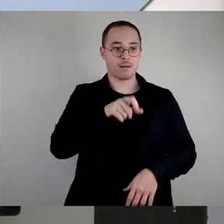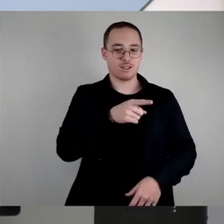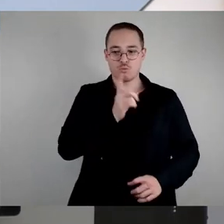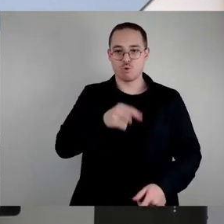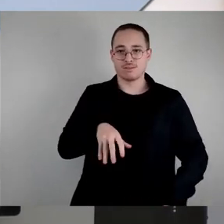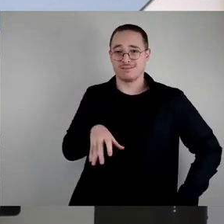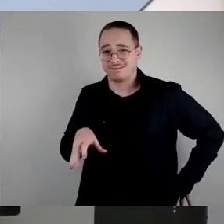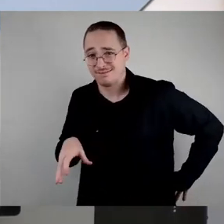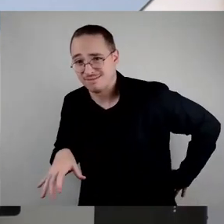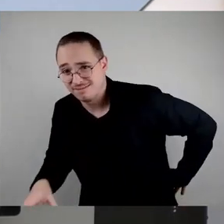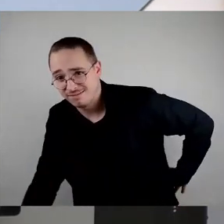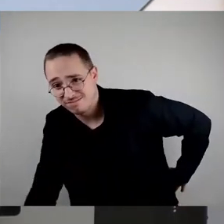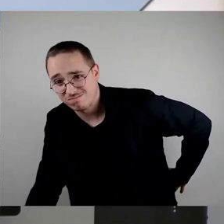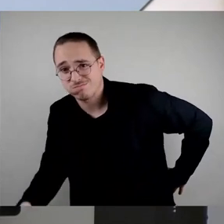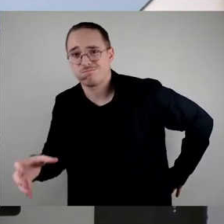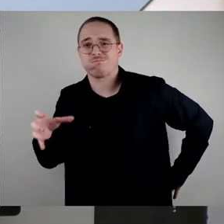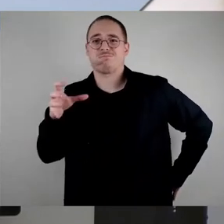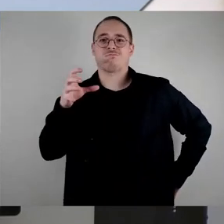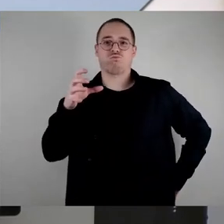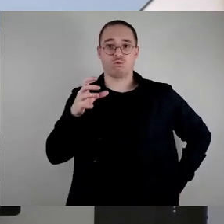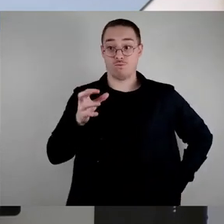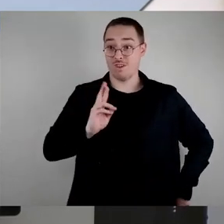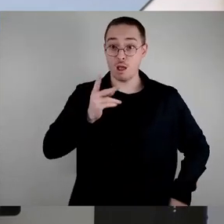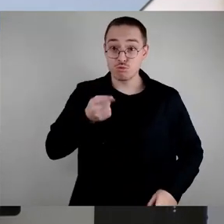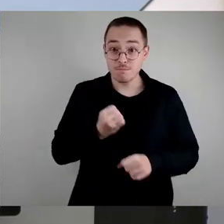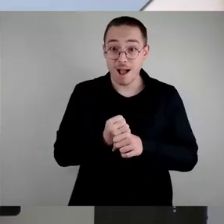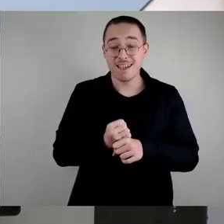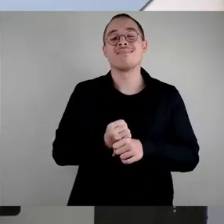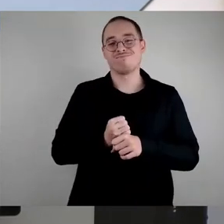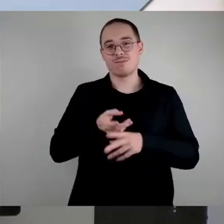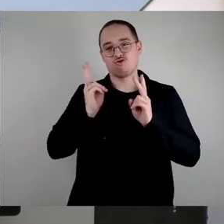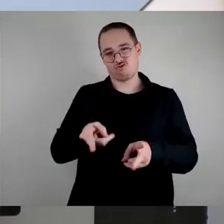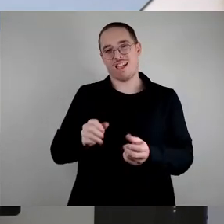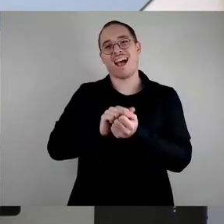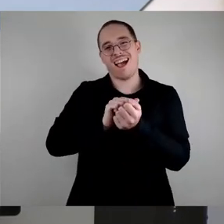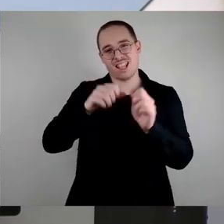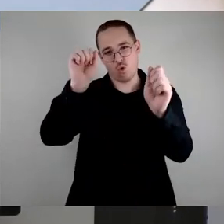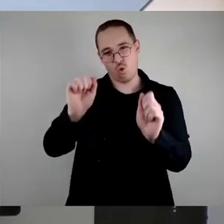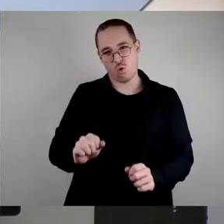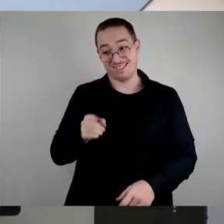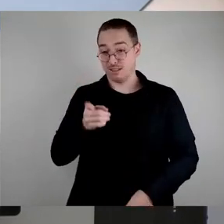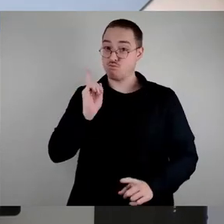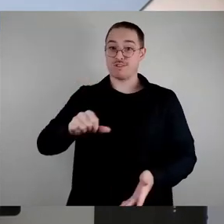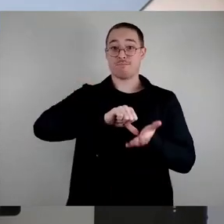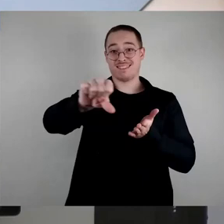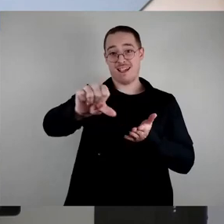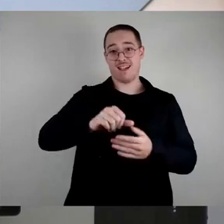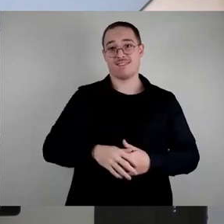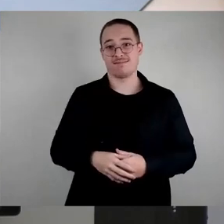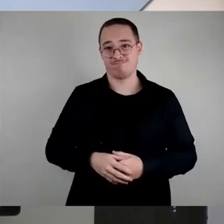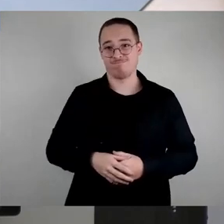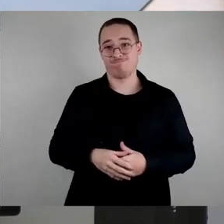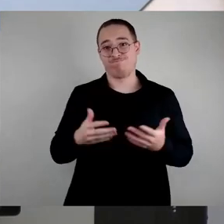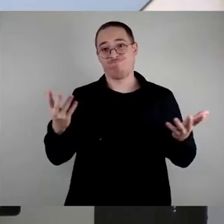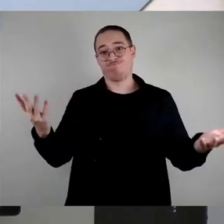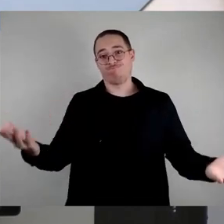Denn das muss ja dann die Stadtreinigung machen. Und die müssen wir zahlen, die Stadtreinigung. Und deswegen ist diese Überlegung, was